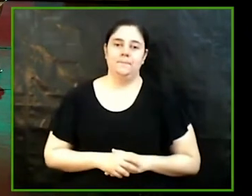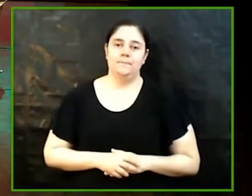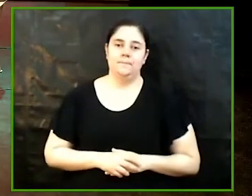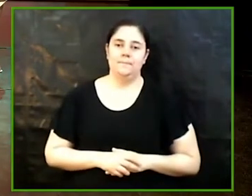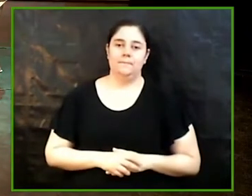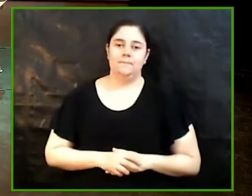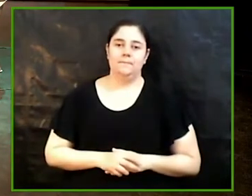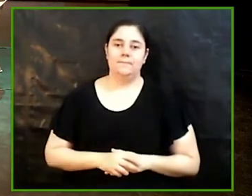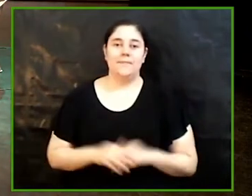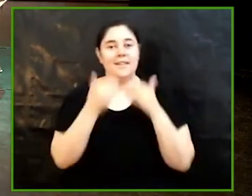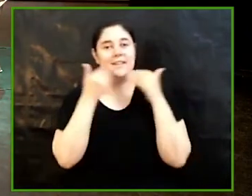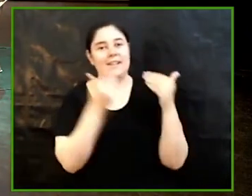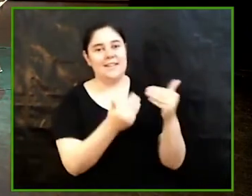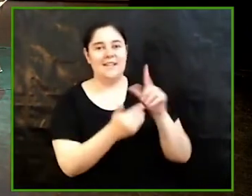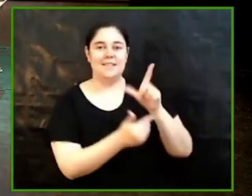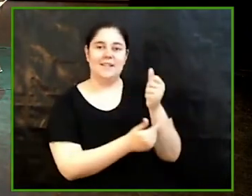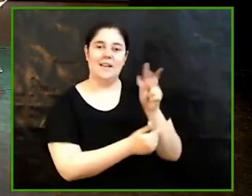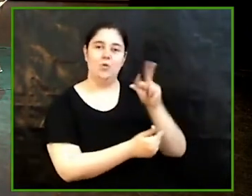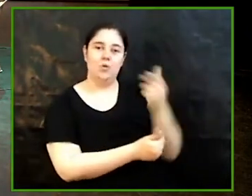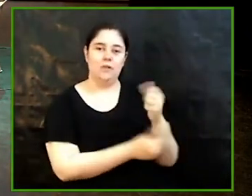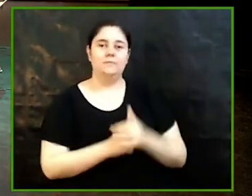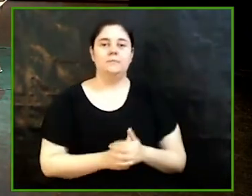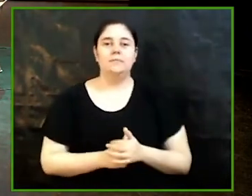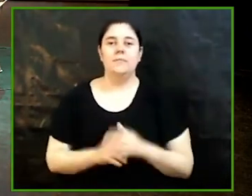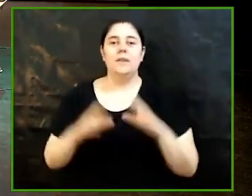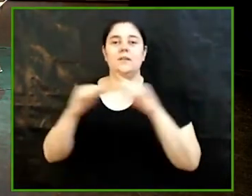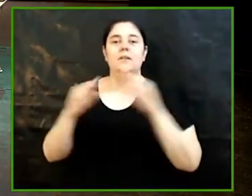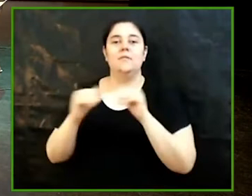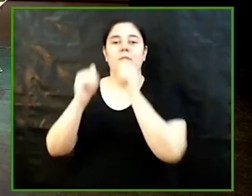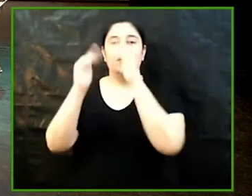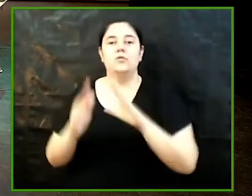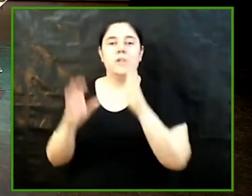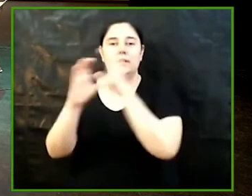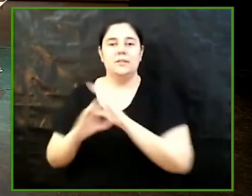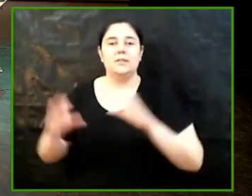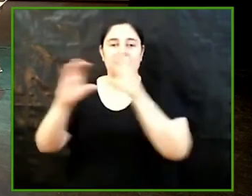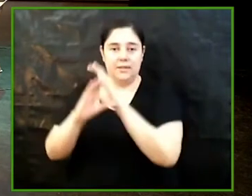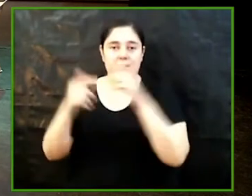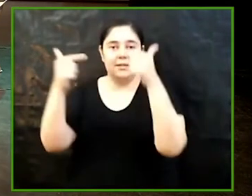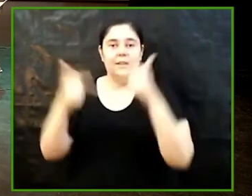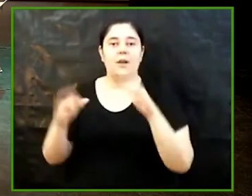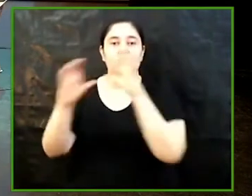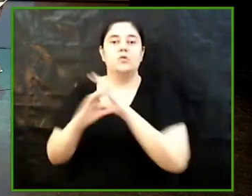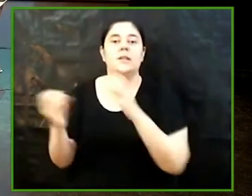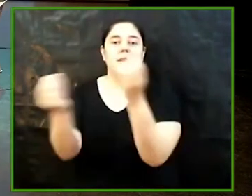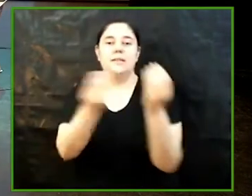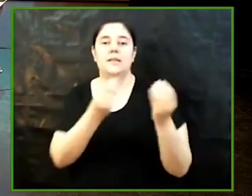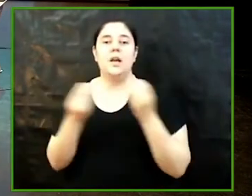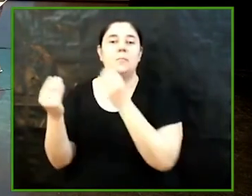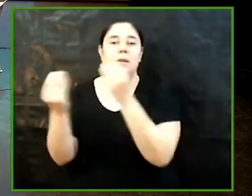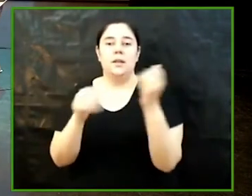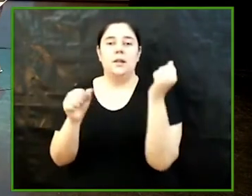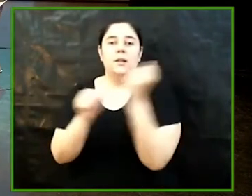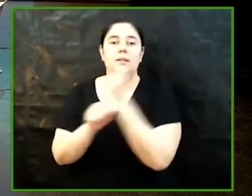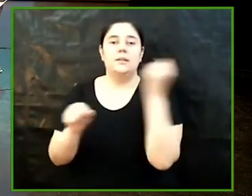Moltes gràcies, Laura. Seguim. De la Facultat de Ciències el grau en Ciències Ambientals. El treball premiat és el fet per Sheila